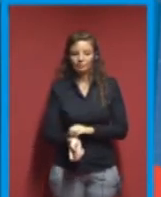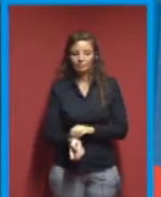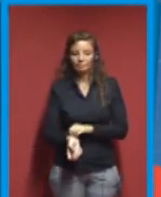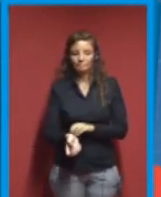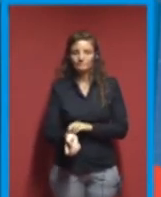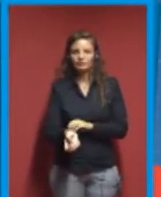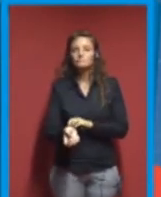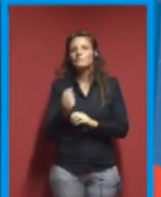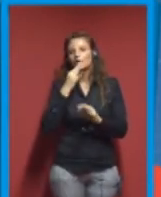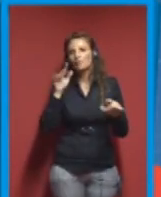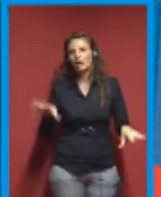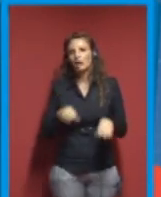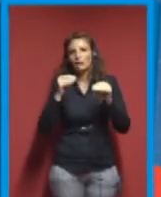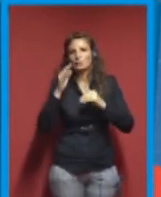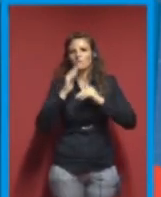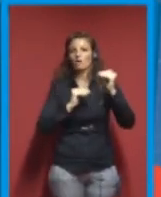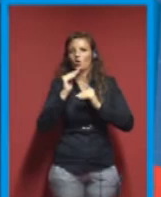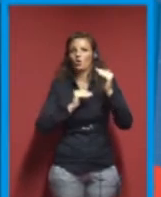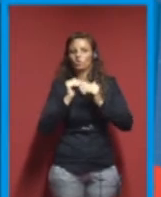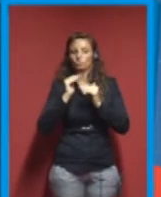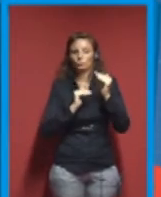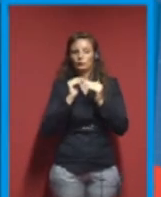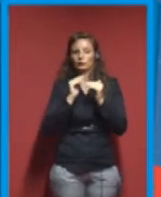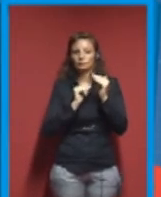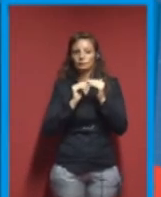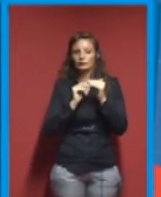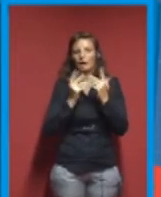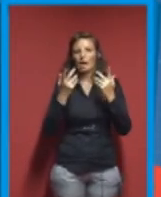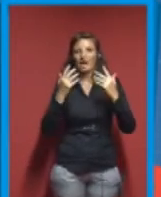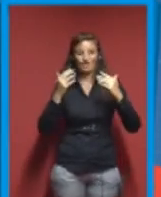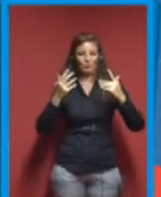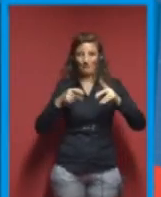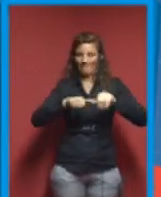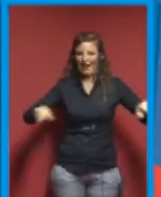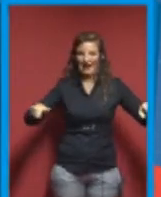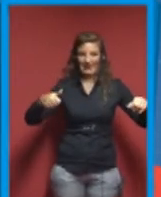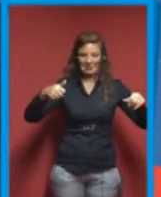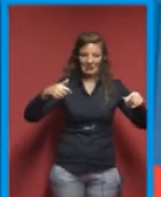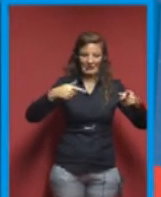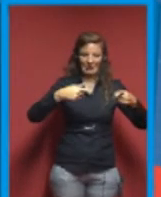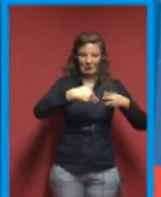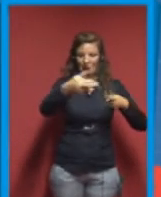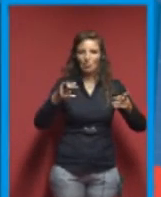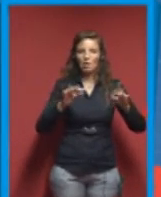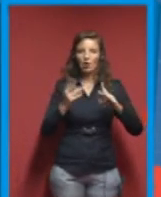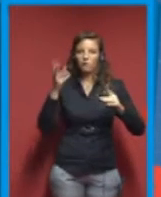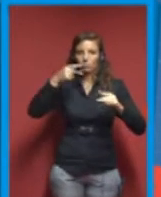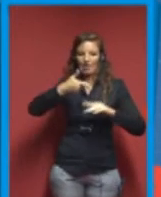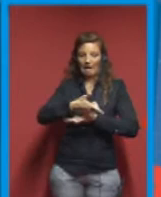Cominciamo a costruire la struttura di base, mettiamo il laser.